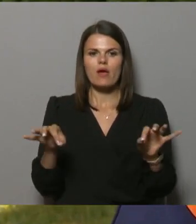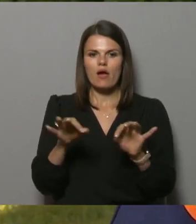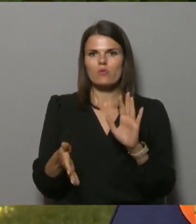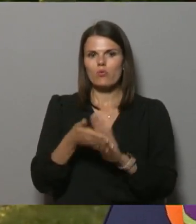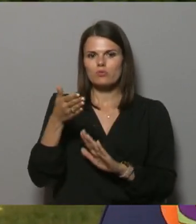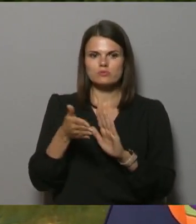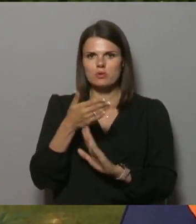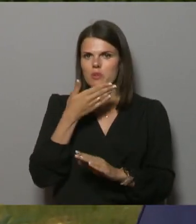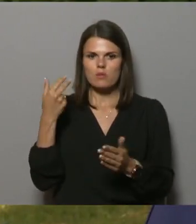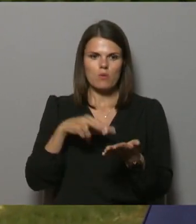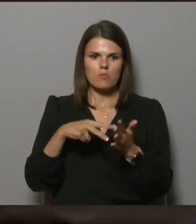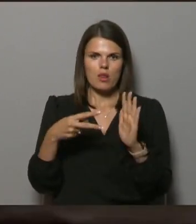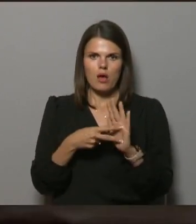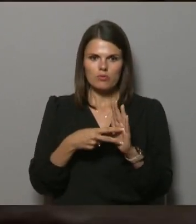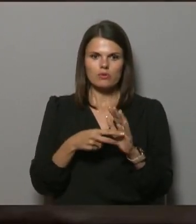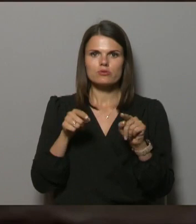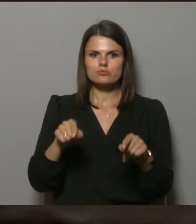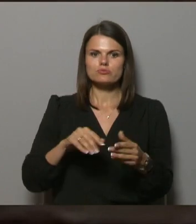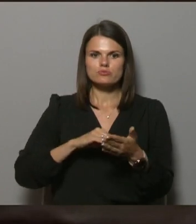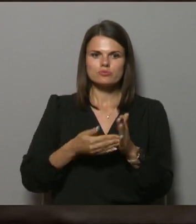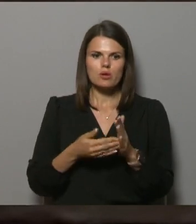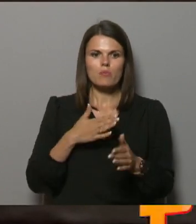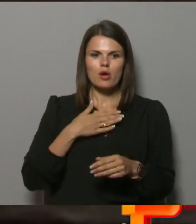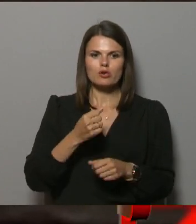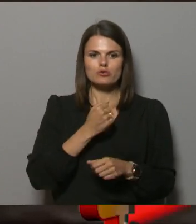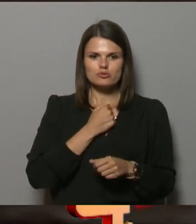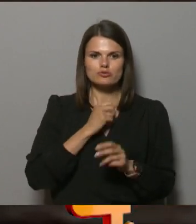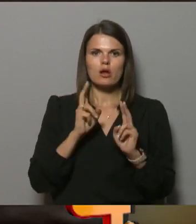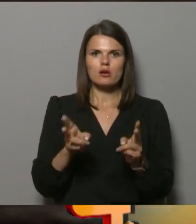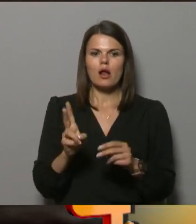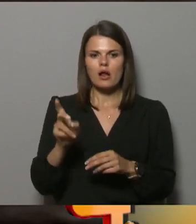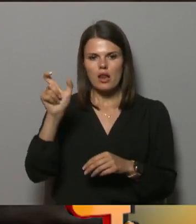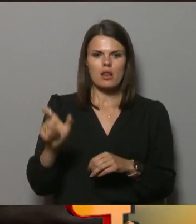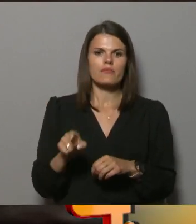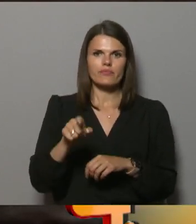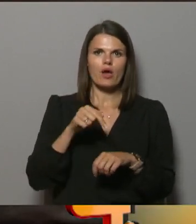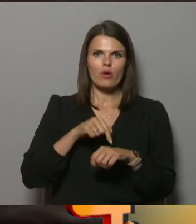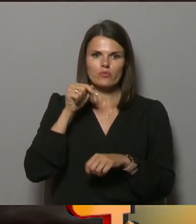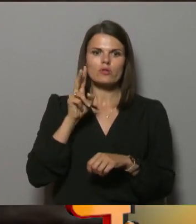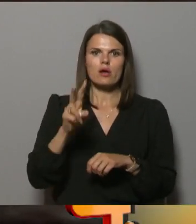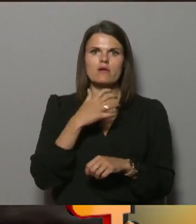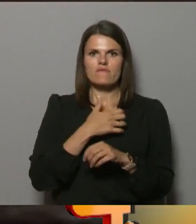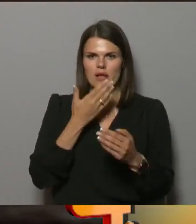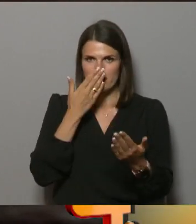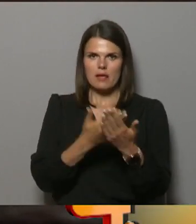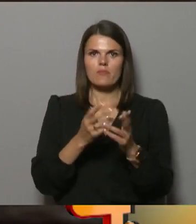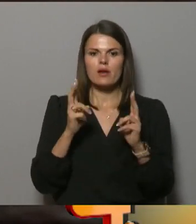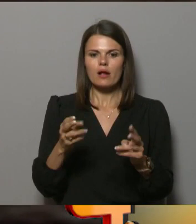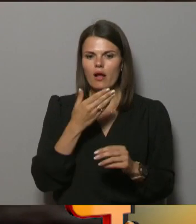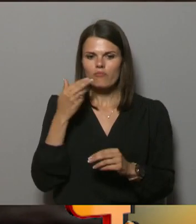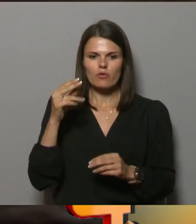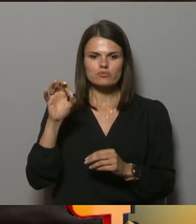uzlabojumi nav plānoti. Šajā situācijā man ir žēl, kad klients ir tā jūties, ka viņam ir jāpierāda, ka nav zona.